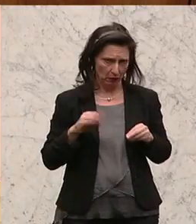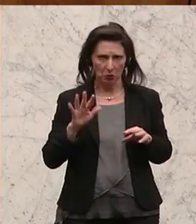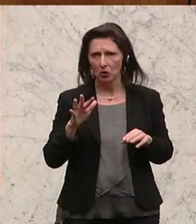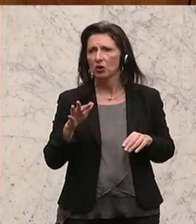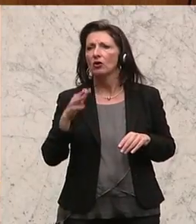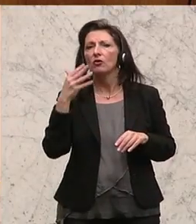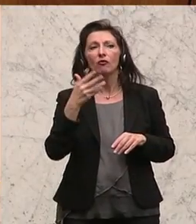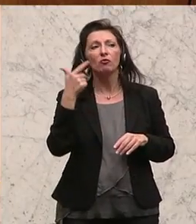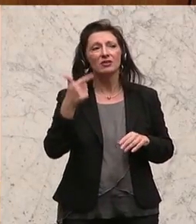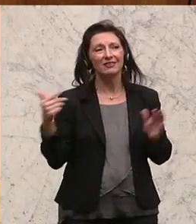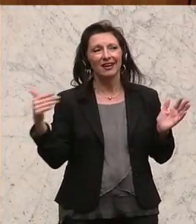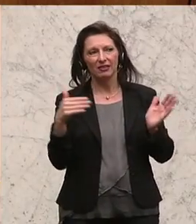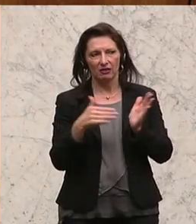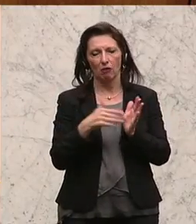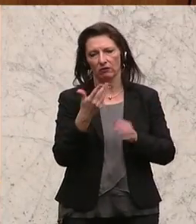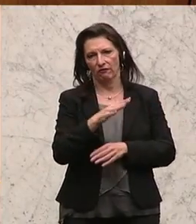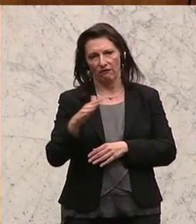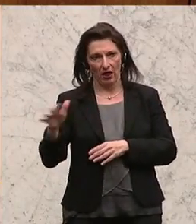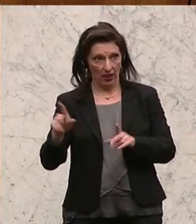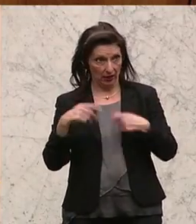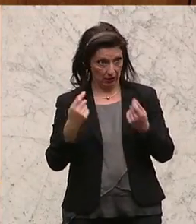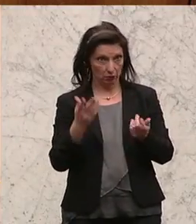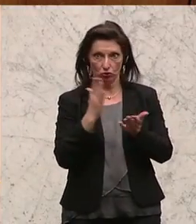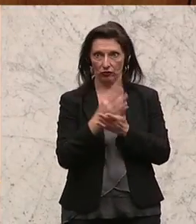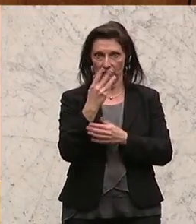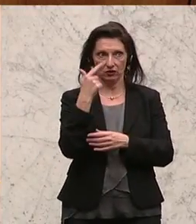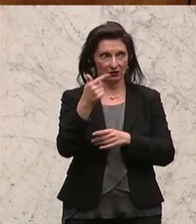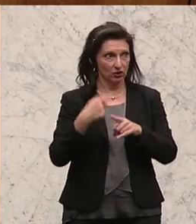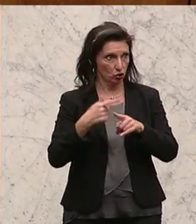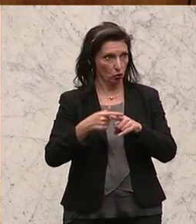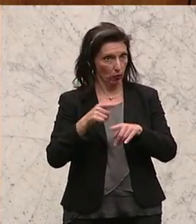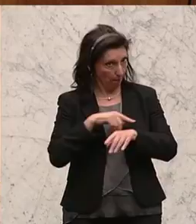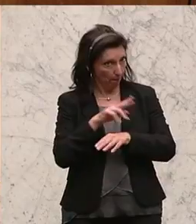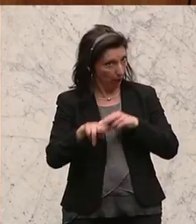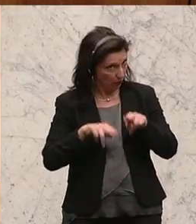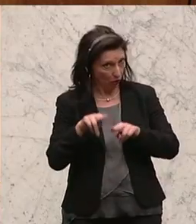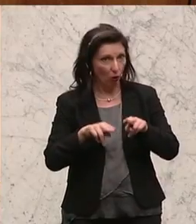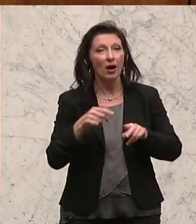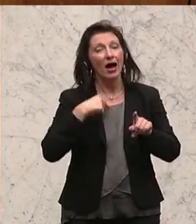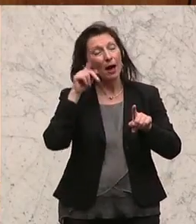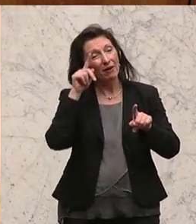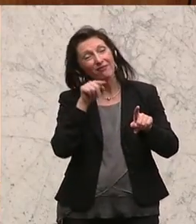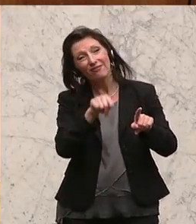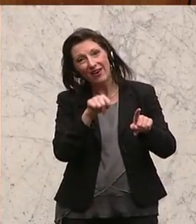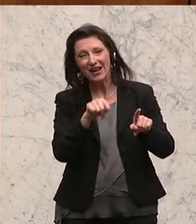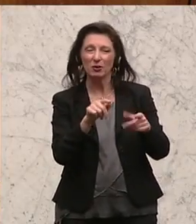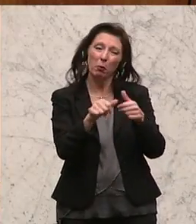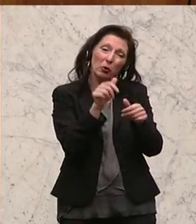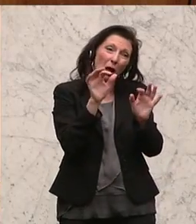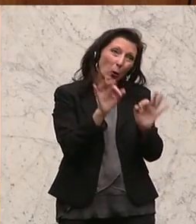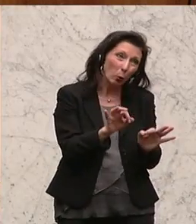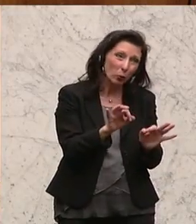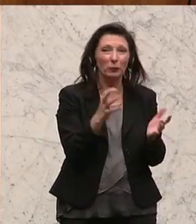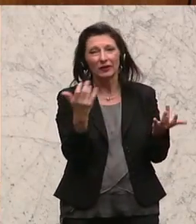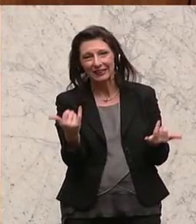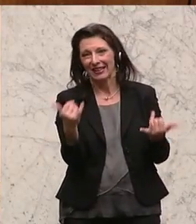Förderfälle, unter Anführungszeichen, gibt es für die 24-Stunden-Betreuung. Und auch da wissen wir, dass man darüber diskutieren muss, ob es ein gutes Modell ist. Es